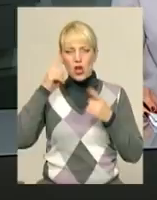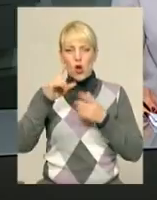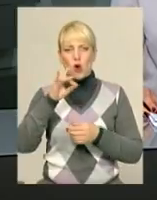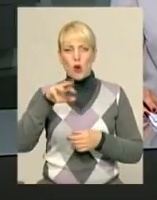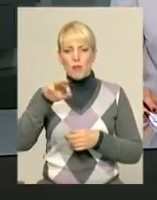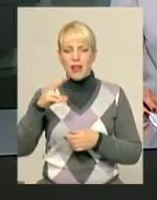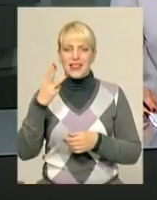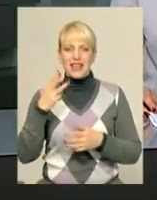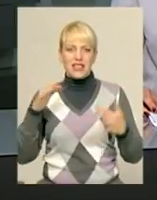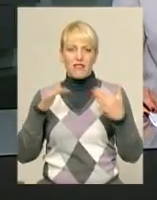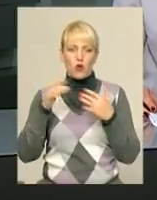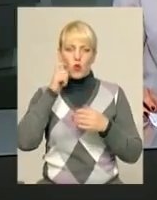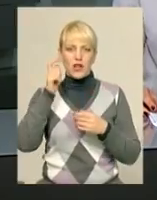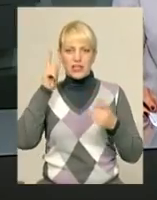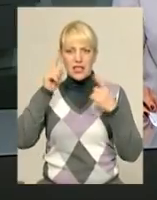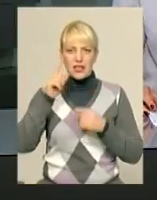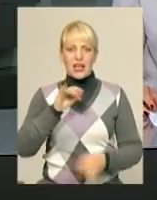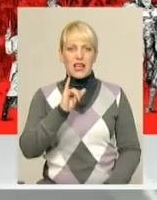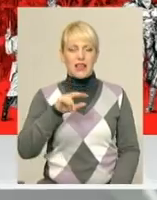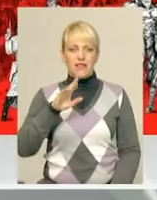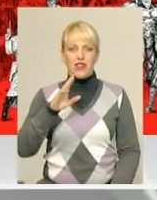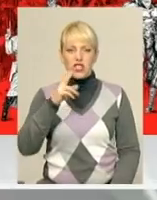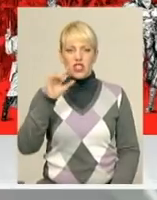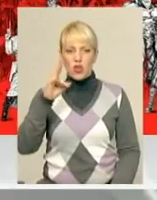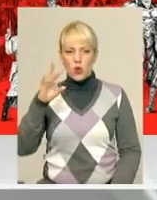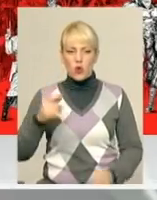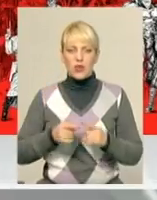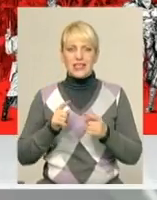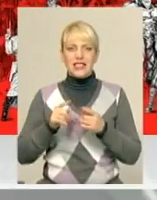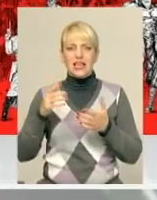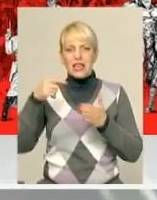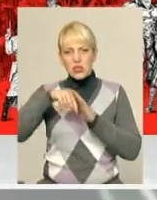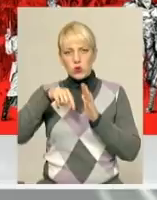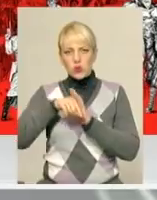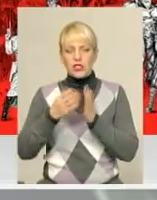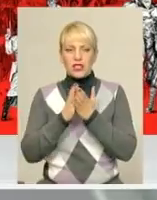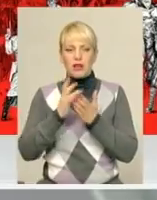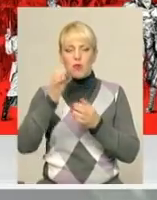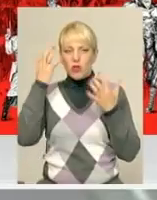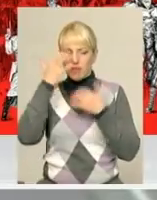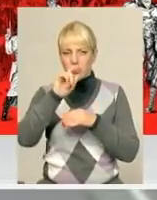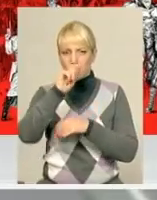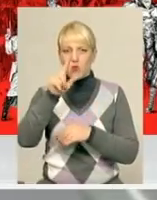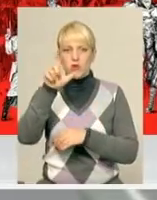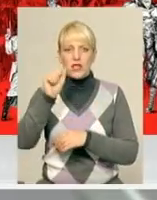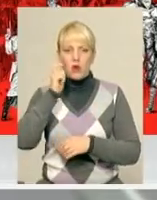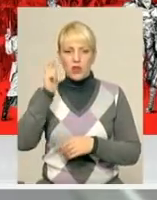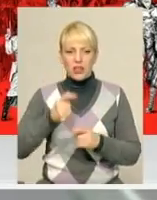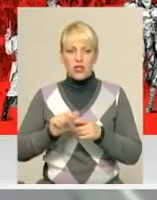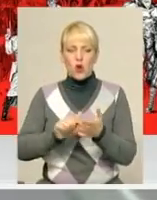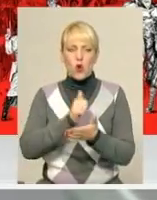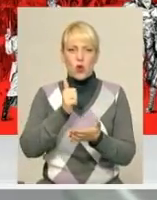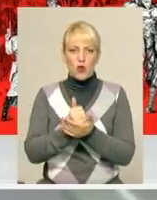«Третій фронт» українського автора Владислава Івченка. Сюжет книги про невидиму війну за Україну. Головний герой Владюша